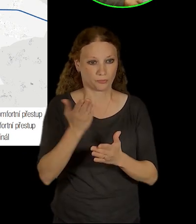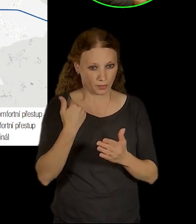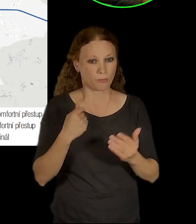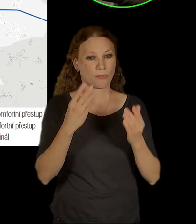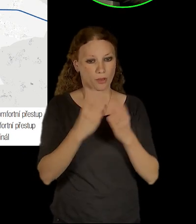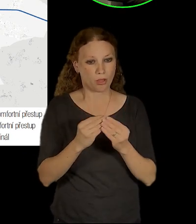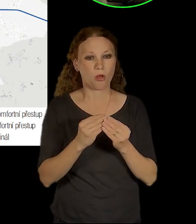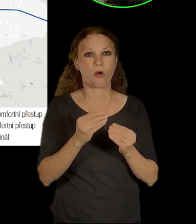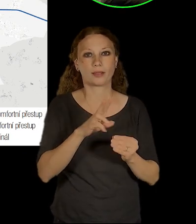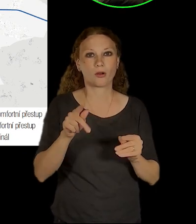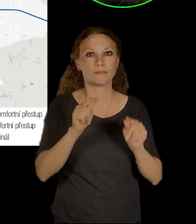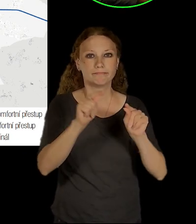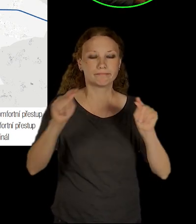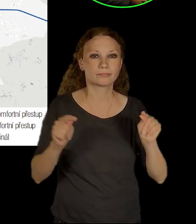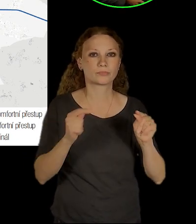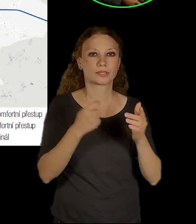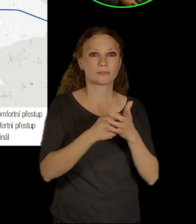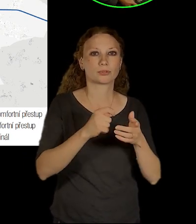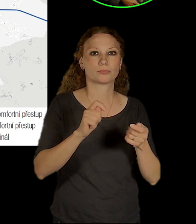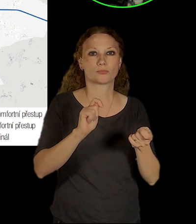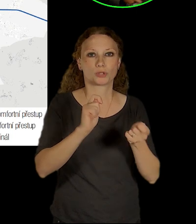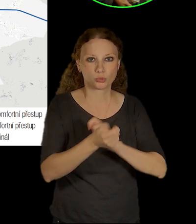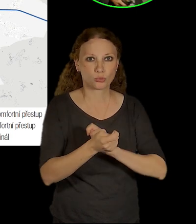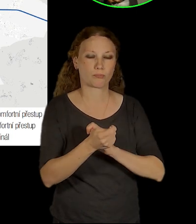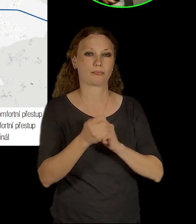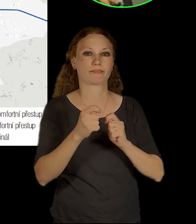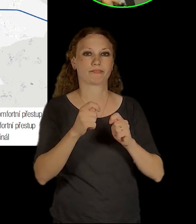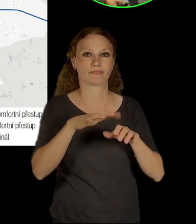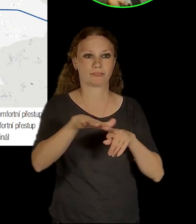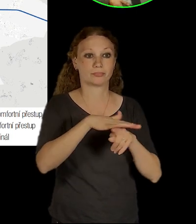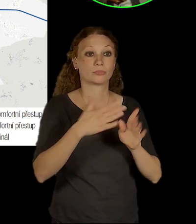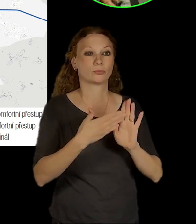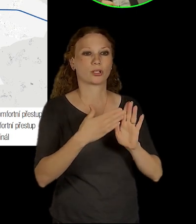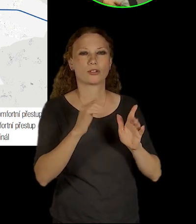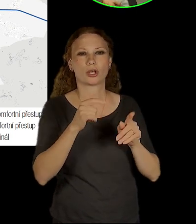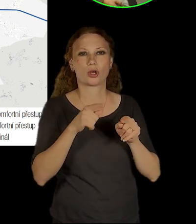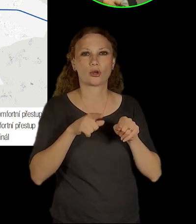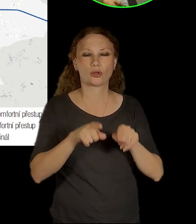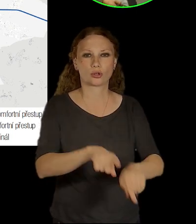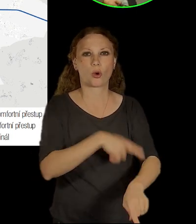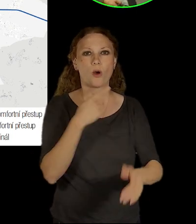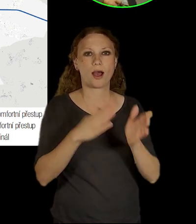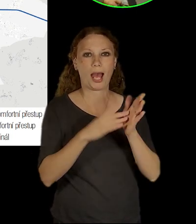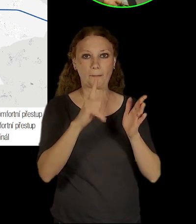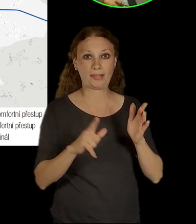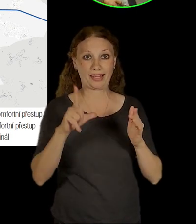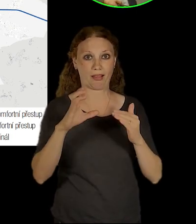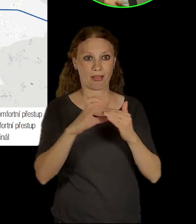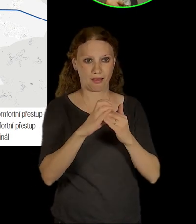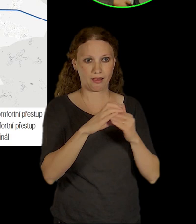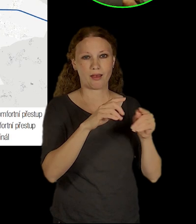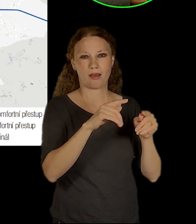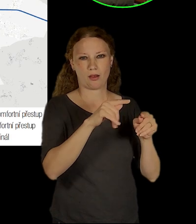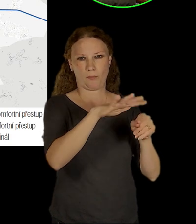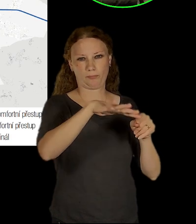přestupních hubů na trati na letiště. Doplním ještě dlouhou míly, která vlastně plní tu funkci trošičku jinou.